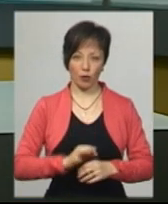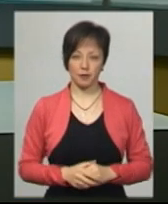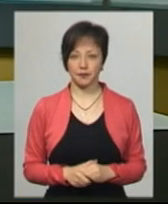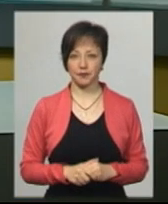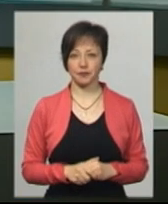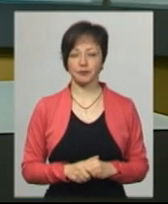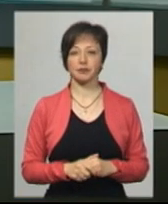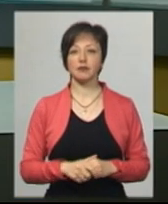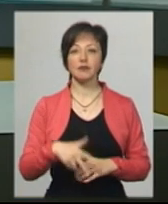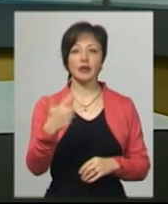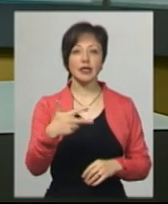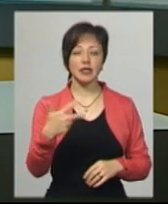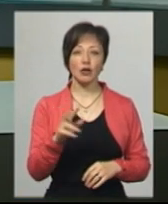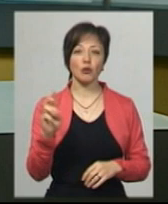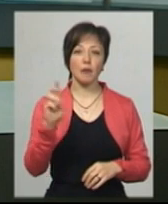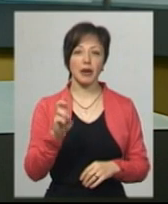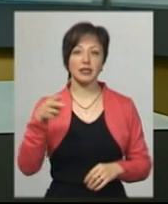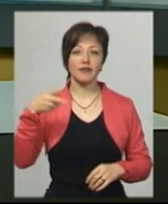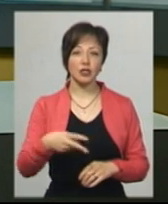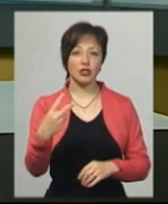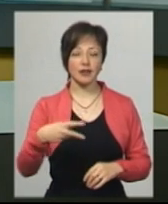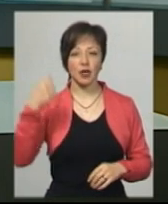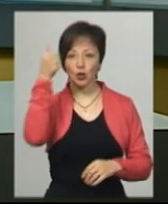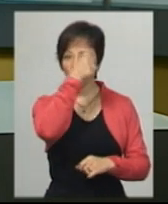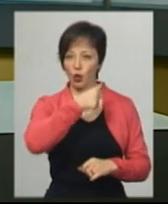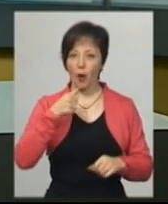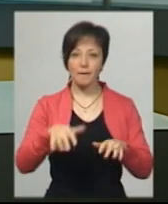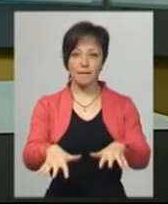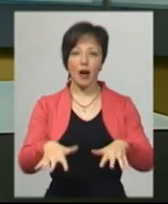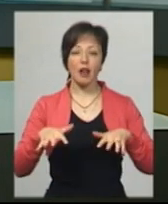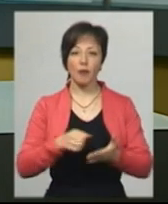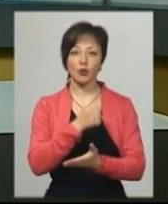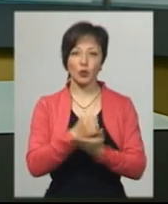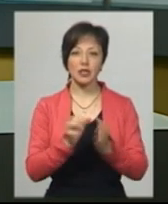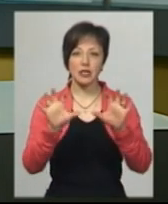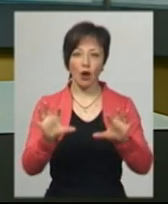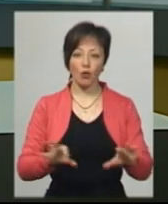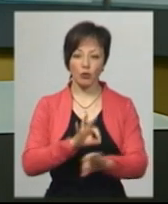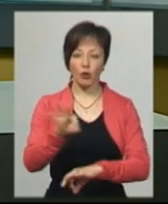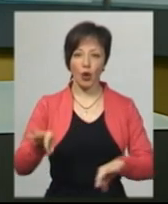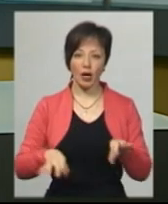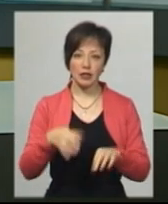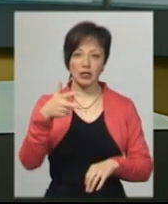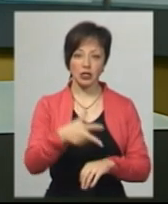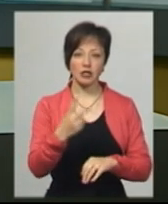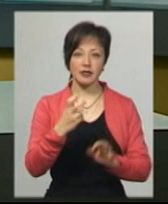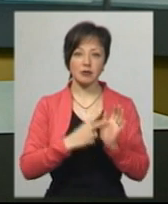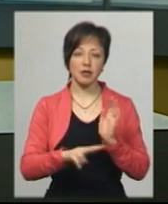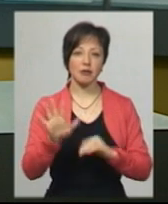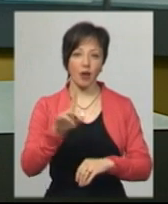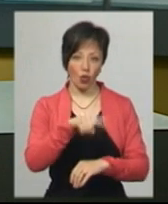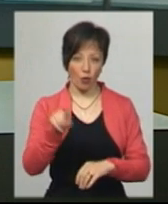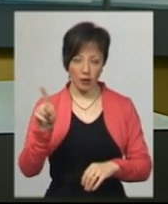Нагадаємо, 30 березня 2020 року парламент ухвалив законопроект номер 3275,